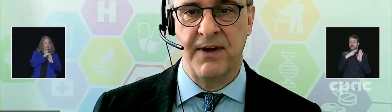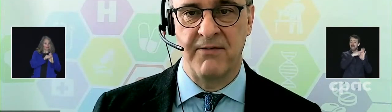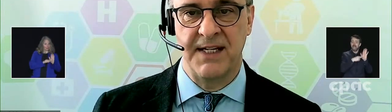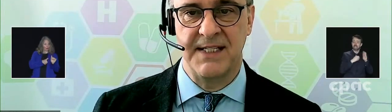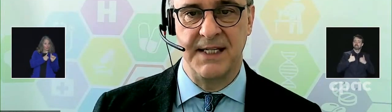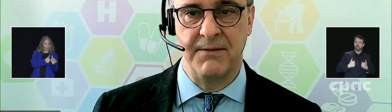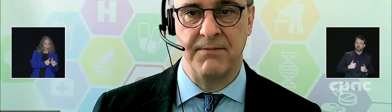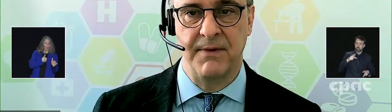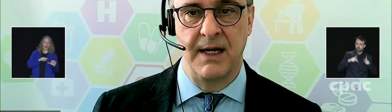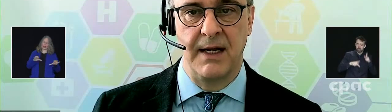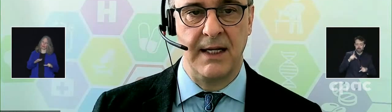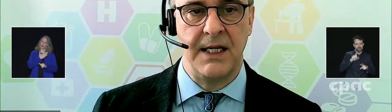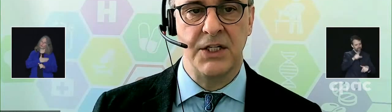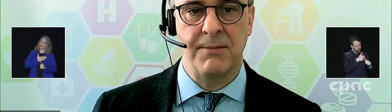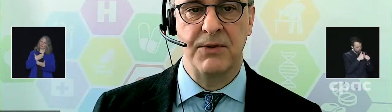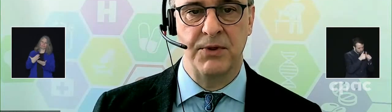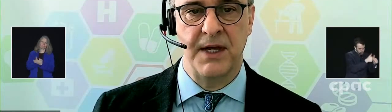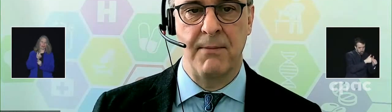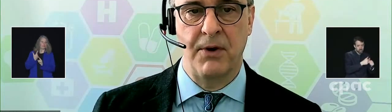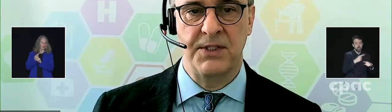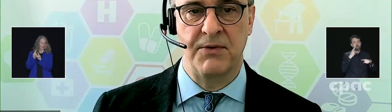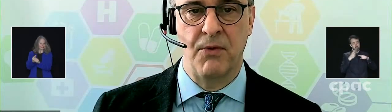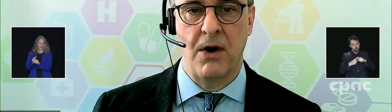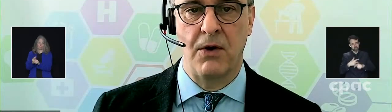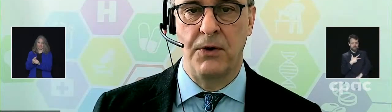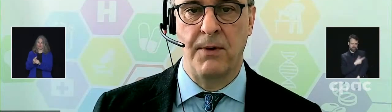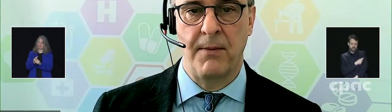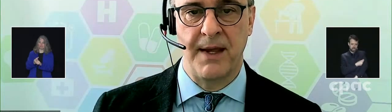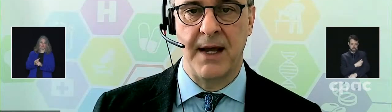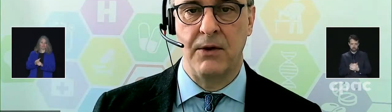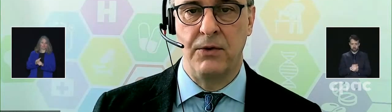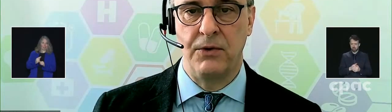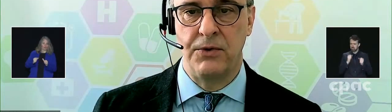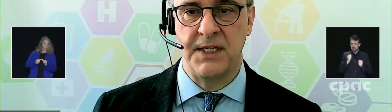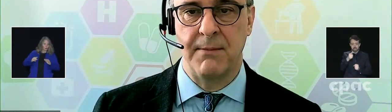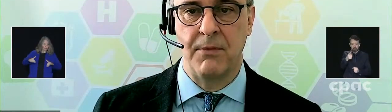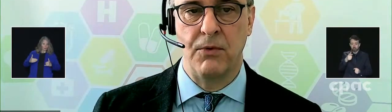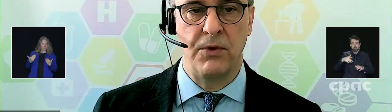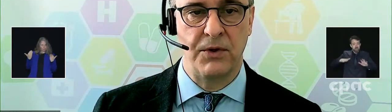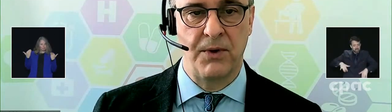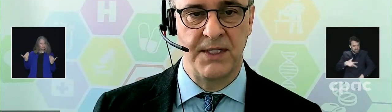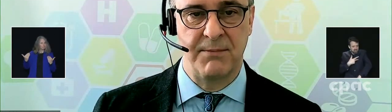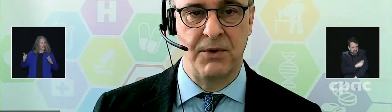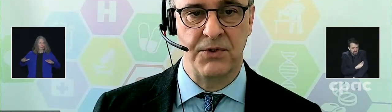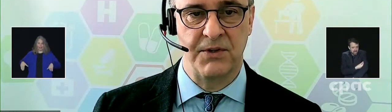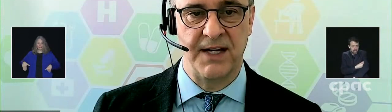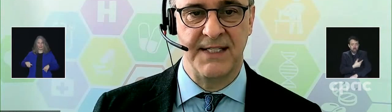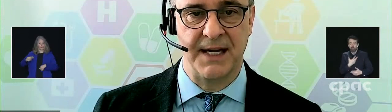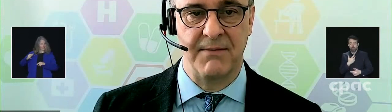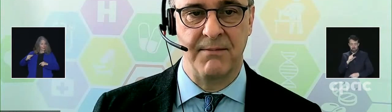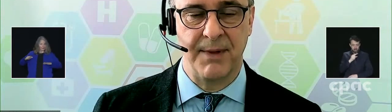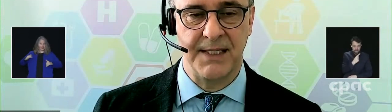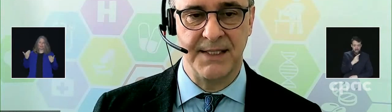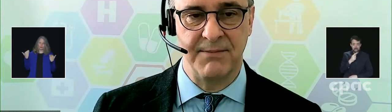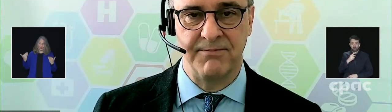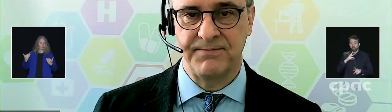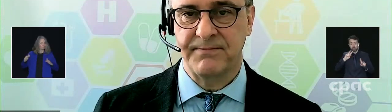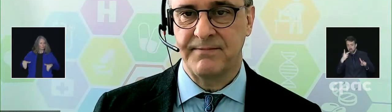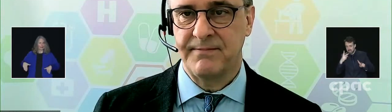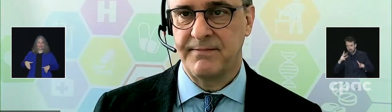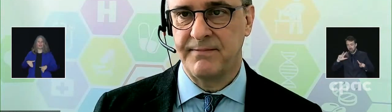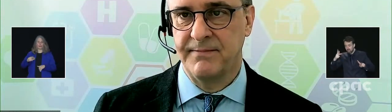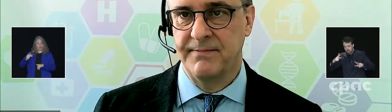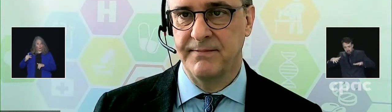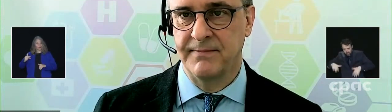et se faire vacciner. Il n'est jamais trop tard pour recevoir une première, une deuxième ou une troisième dose de vaccin. Merci.